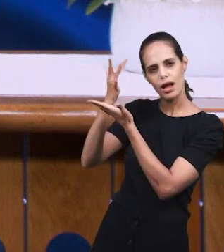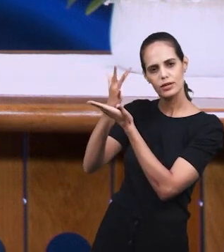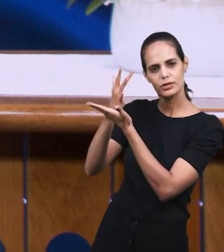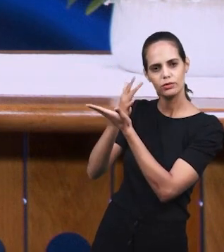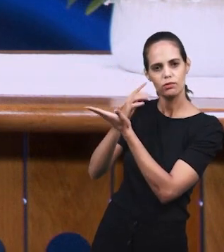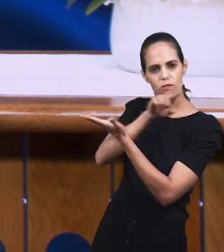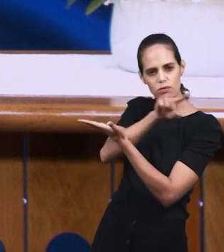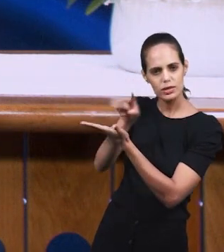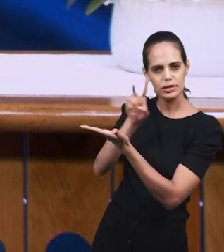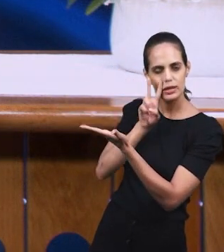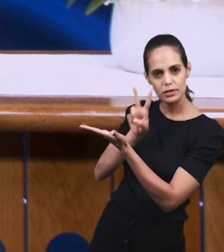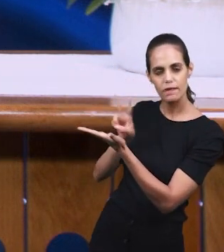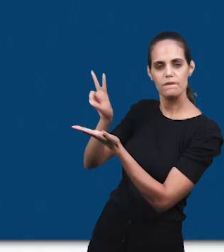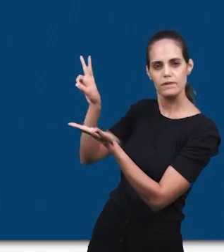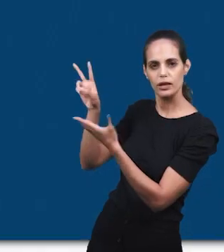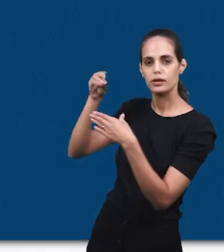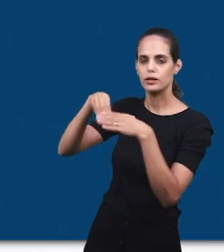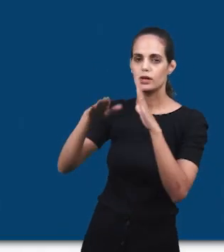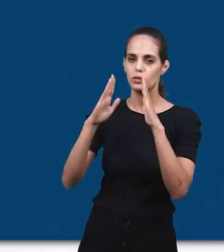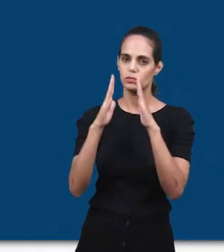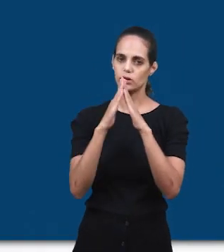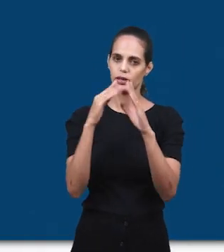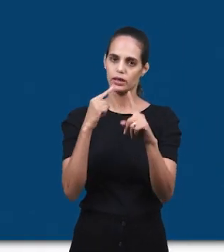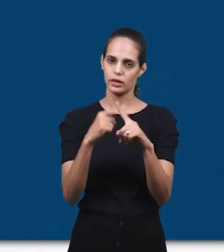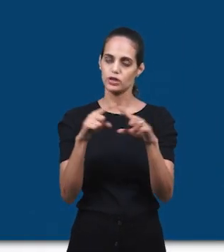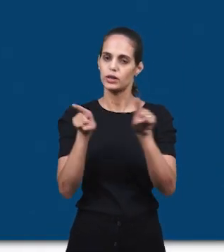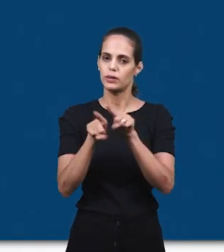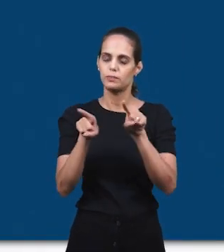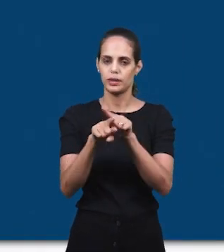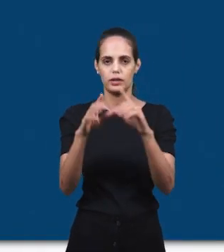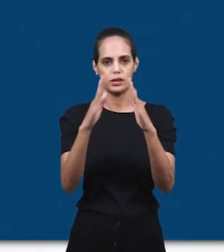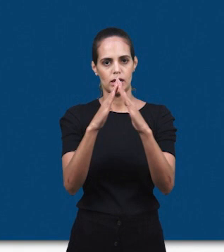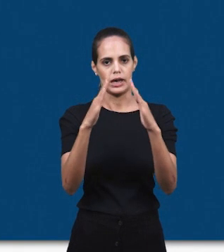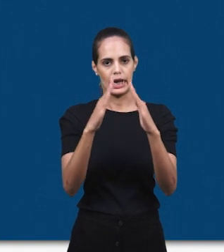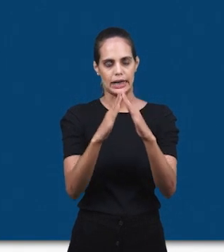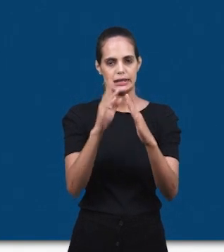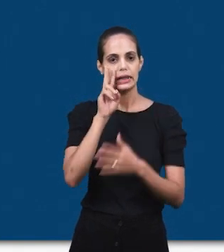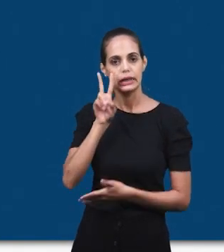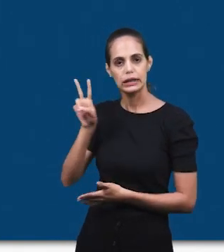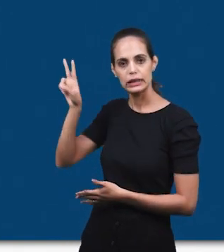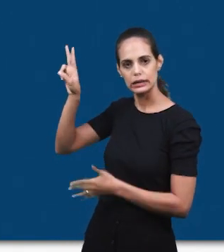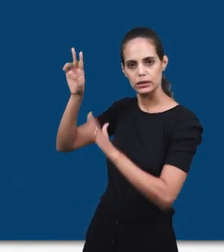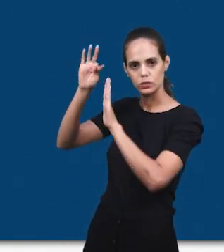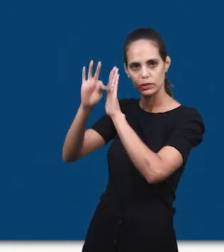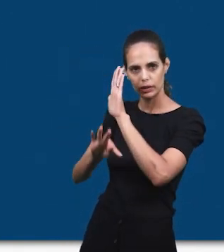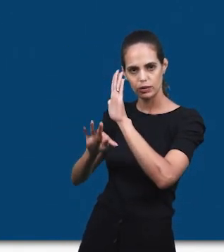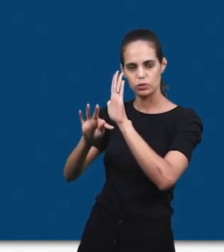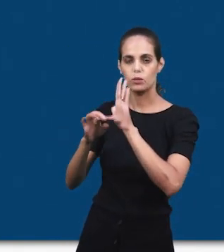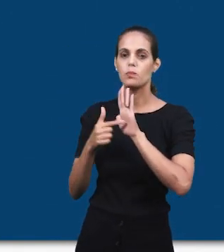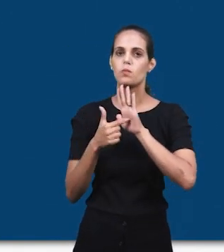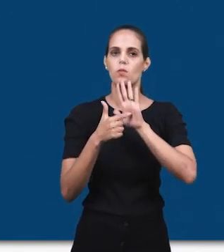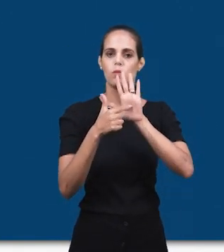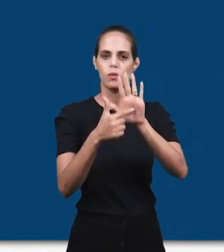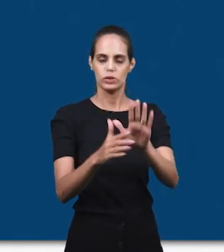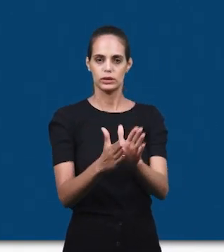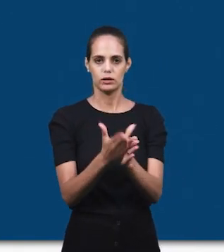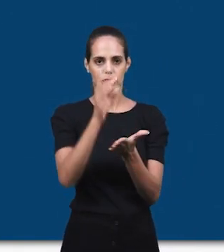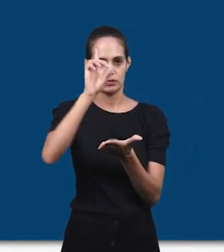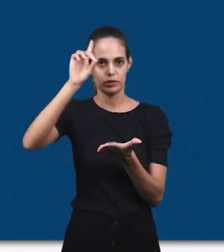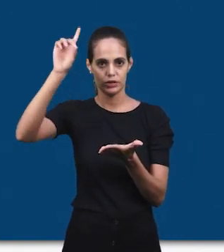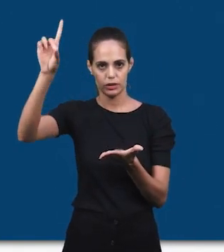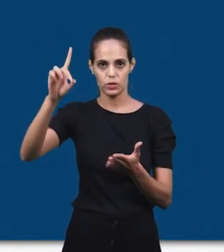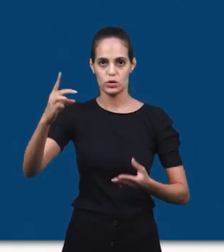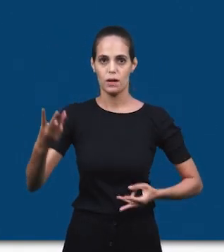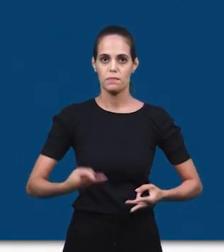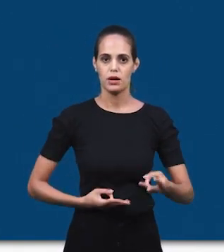проецировать на экране 16 глава, Евангелие от Марка, 15 стих. Для всех тех, кто находится в церквях